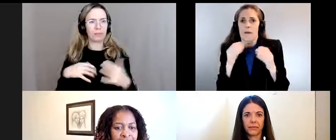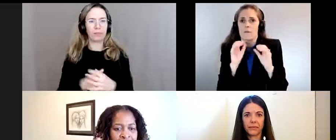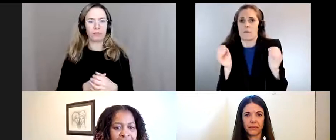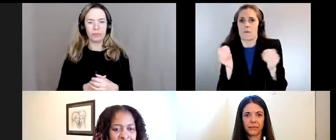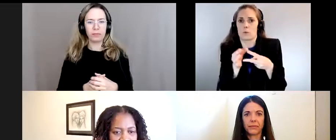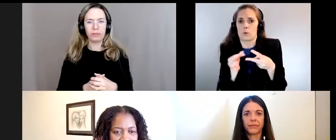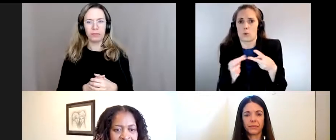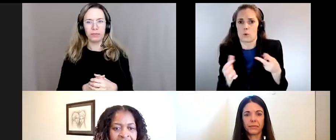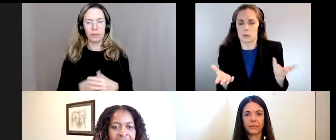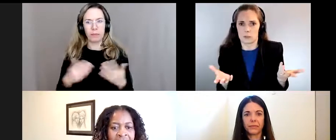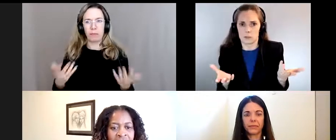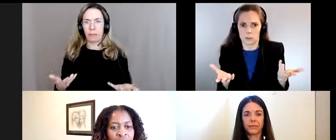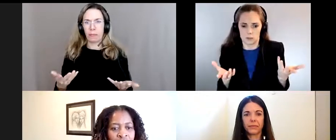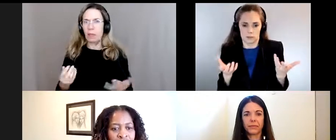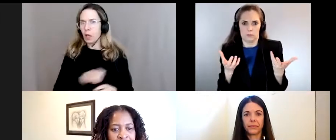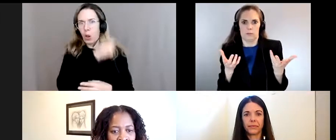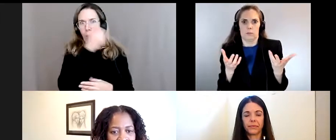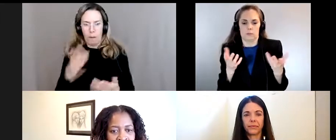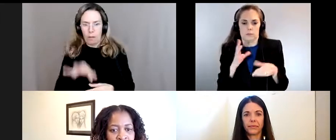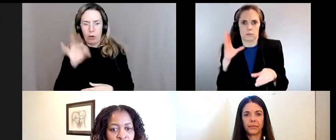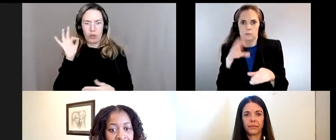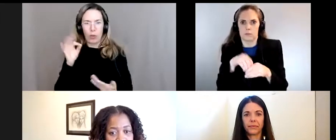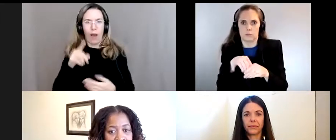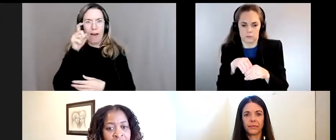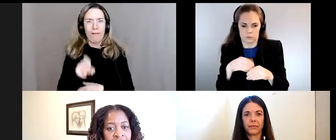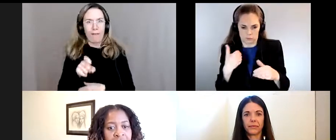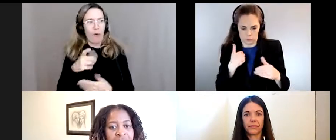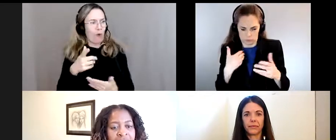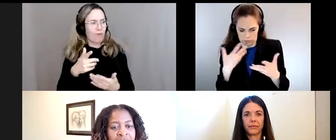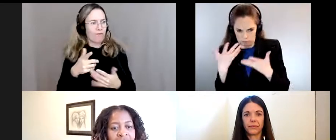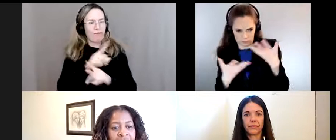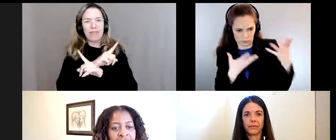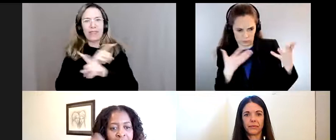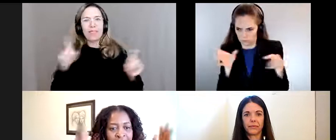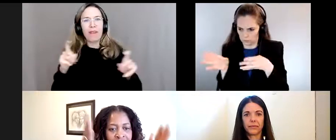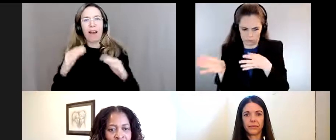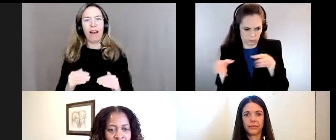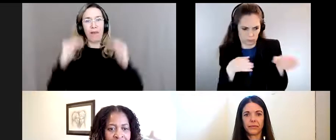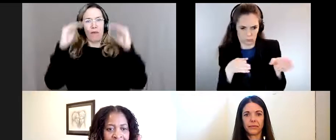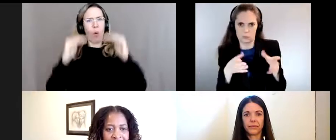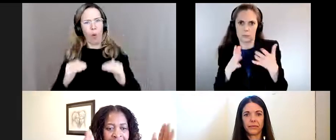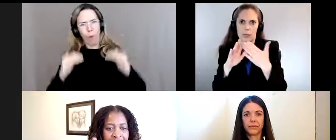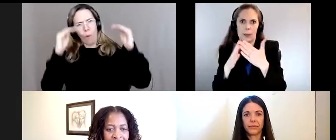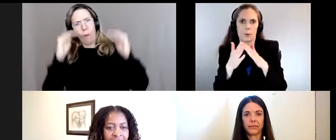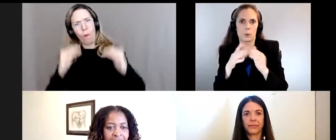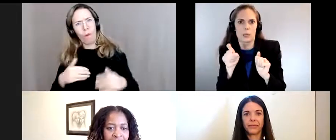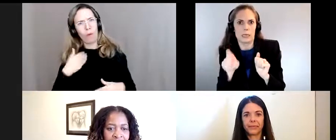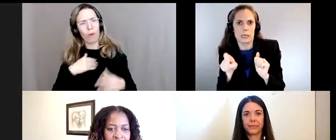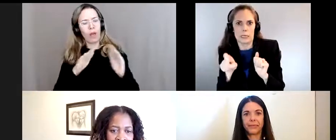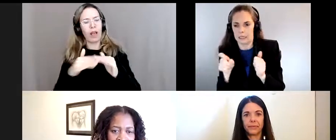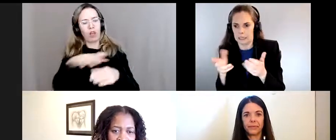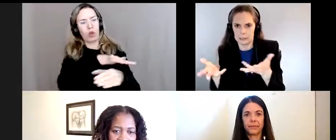nous n'avons pas d'autre choix que de travailler sur tous ces différents niveaux pour répondre aux besoins de la